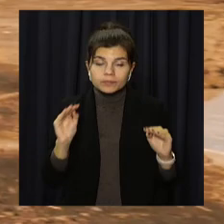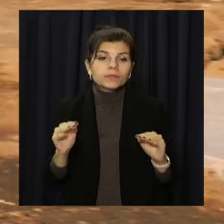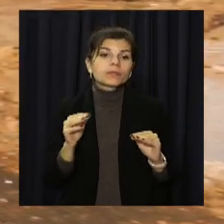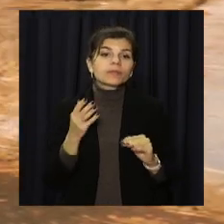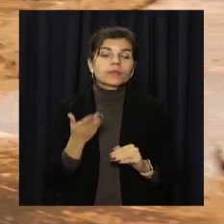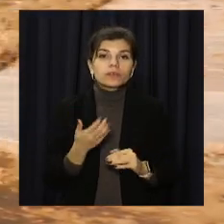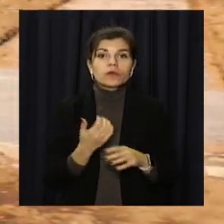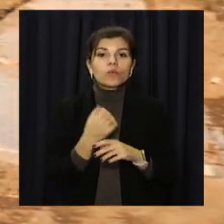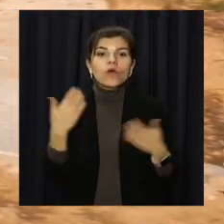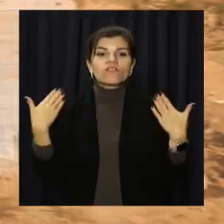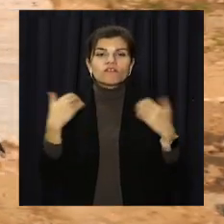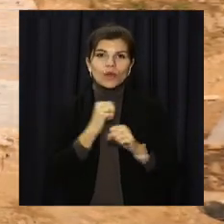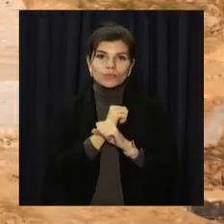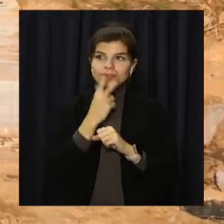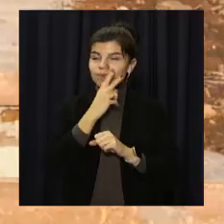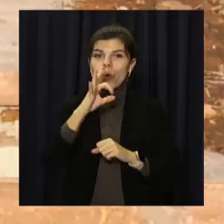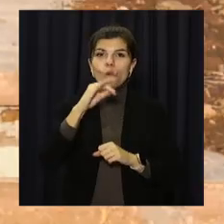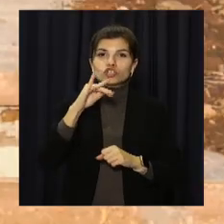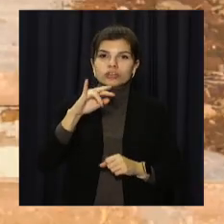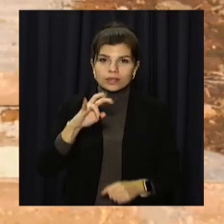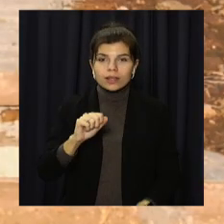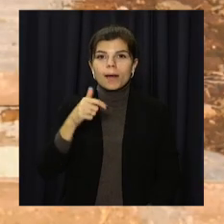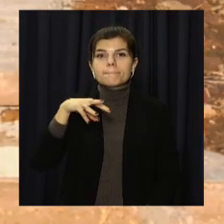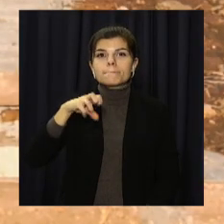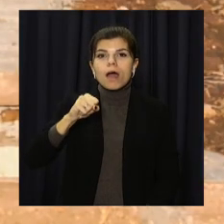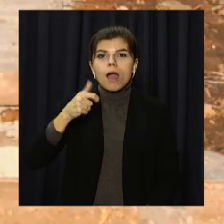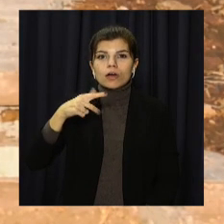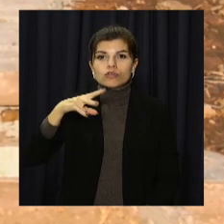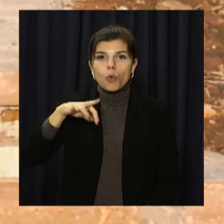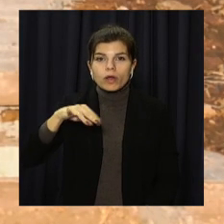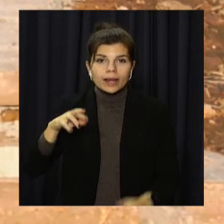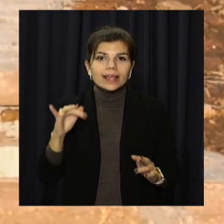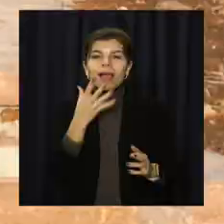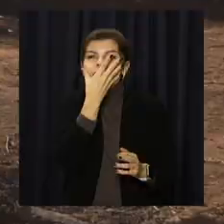паркану відпочивальників радуватимуть Ожина, Горобина, Магнолія та Сакури.